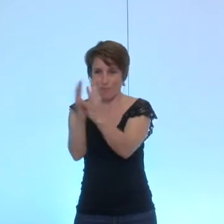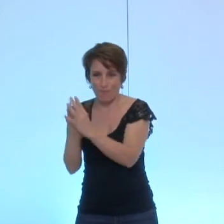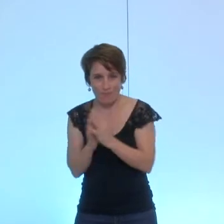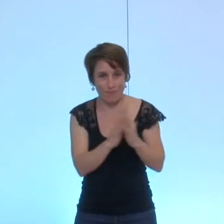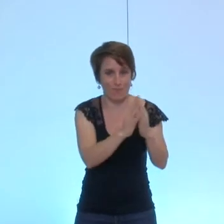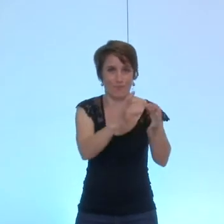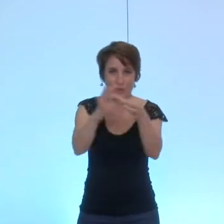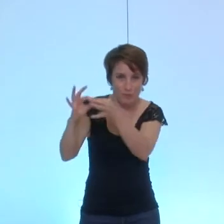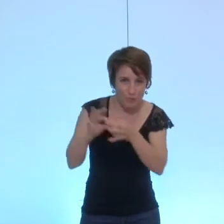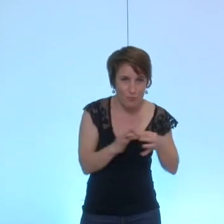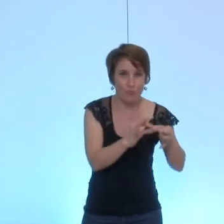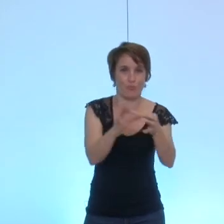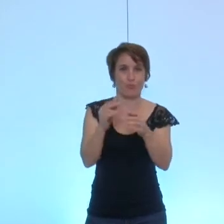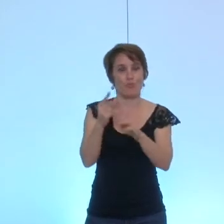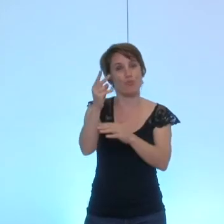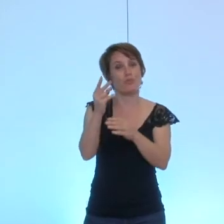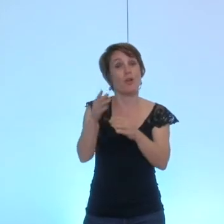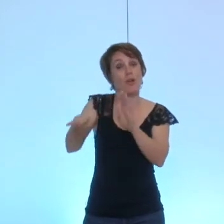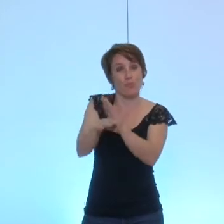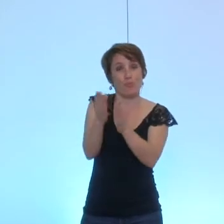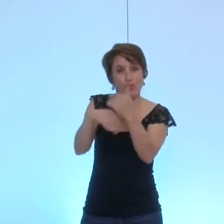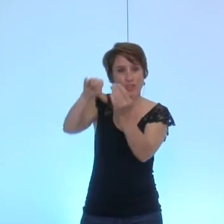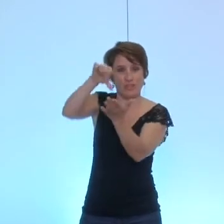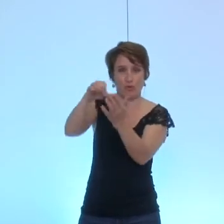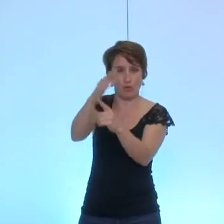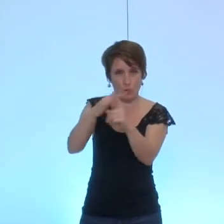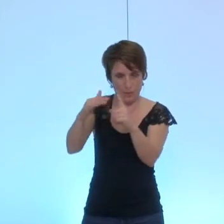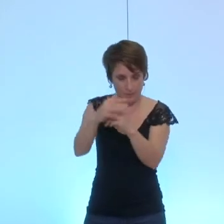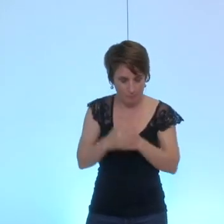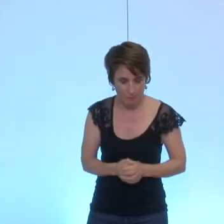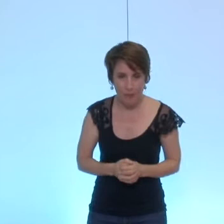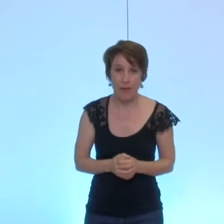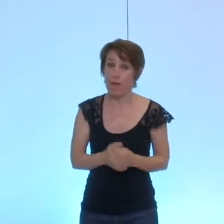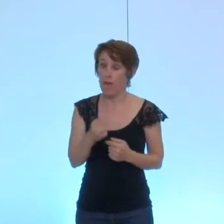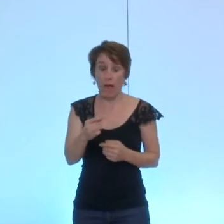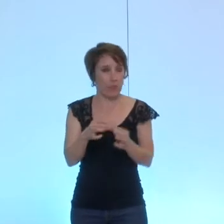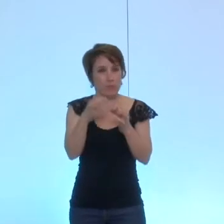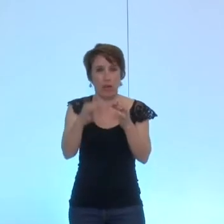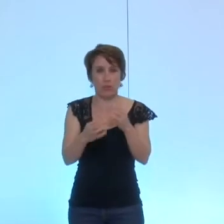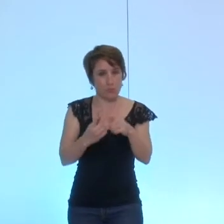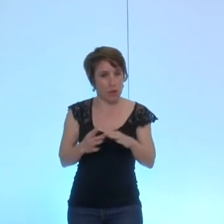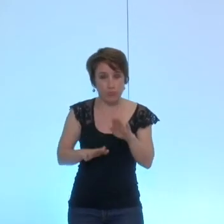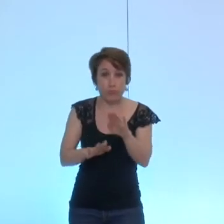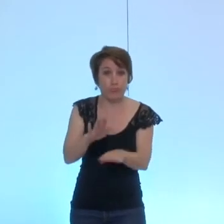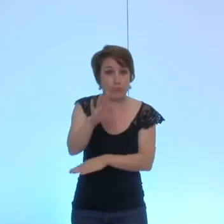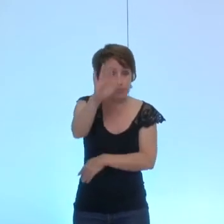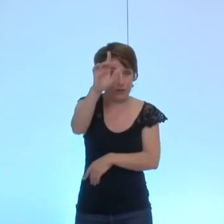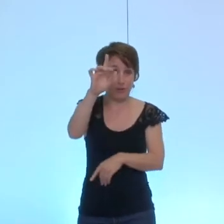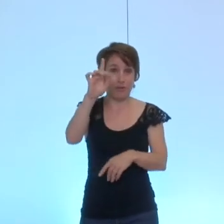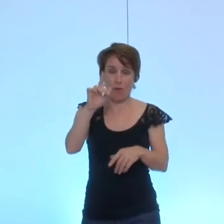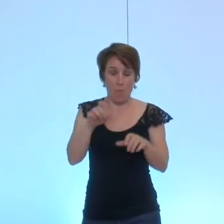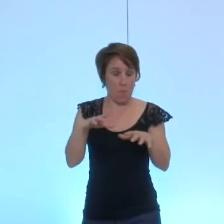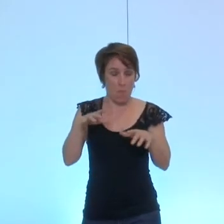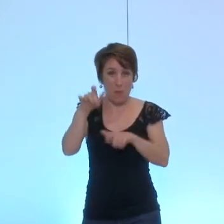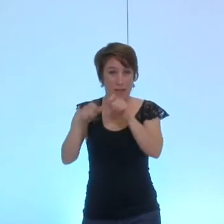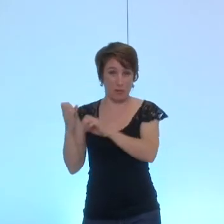à partir des centres sociaux ce dispositif est possible et connaît un vrai engouement car la ville de Grenoble dispose d'une importante